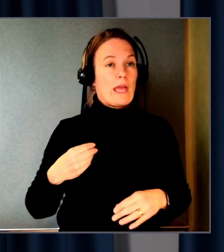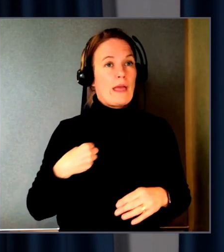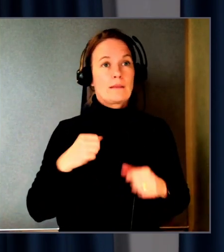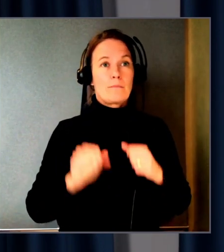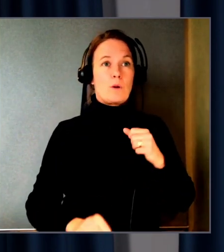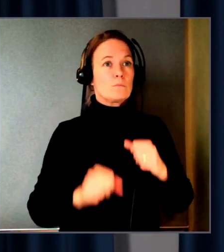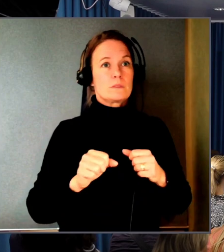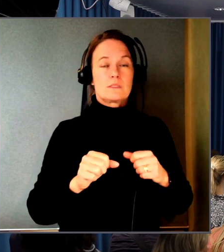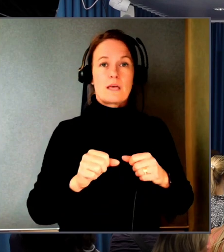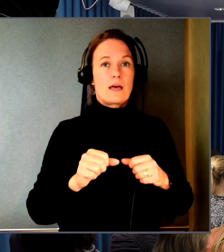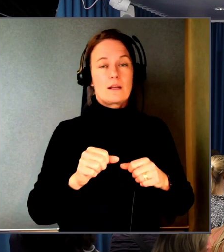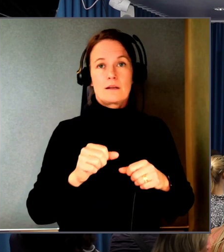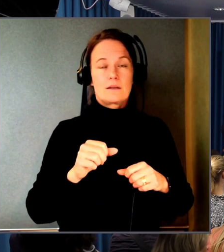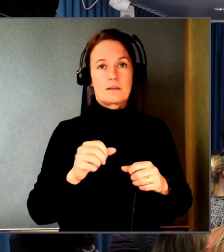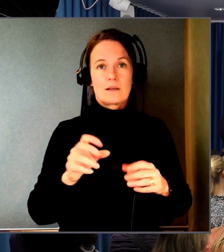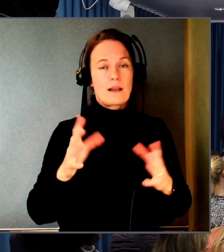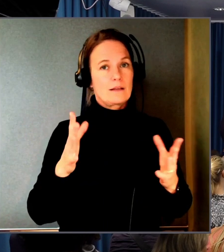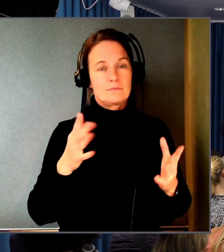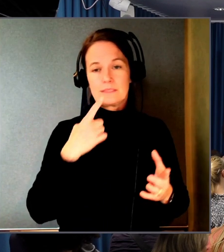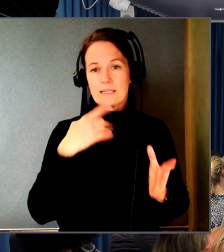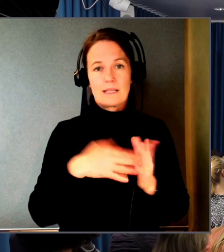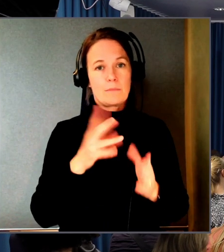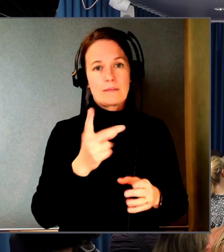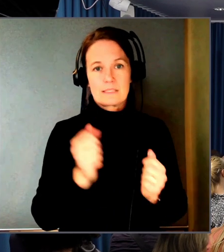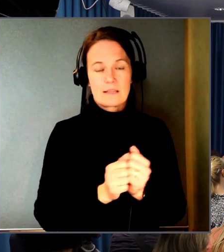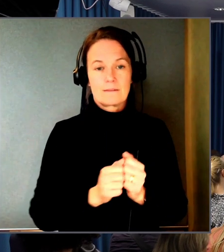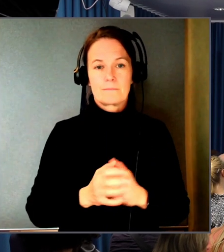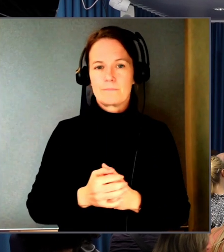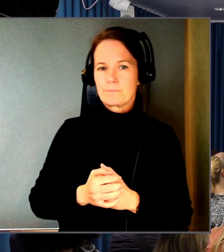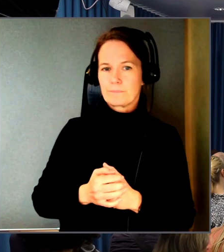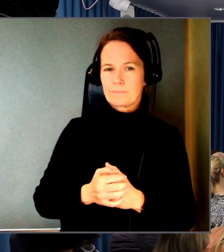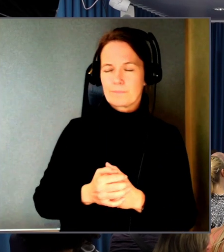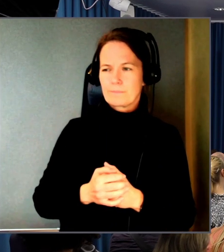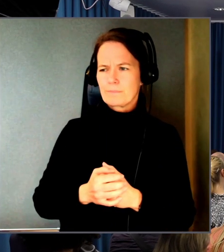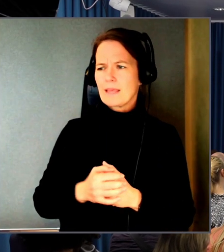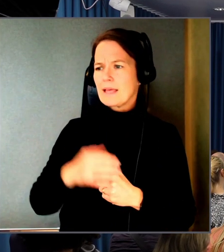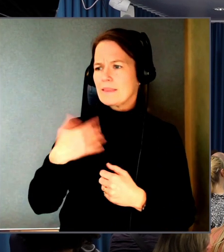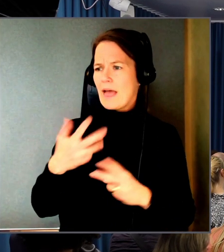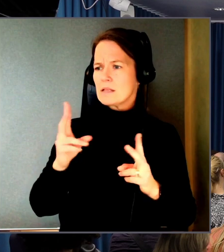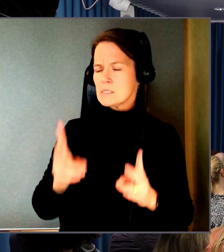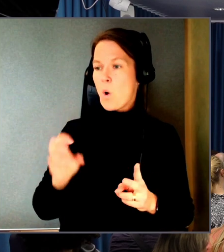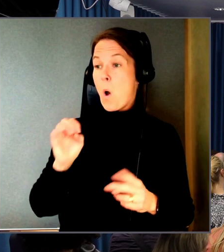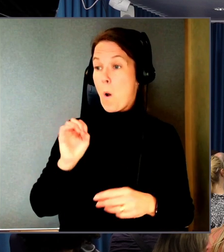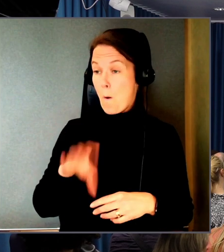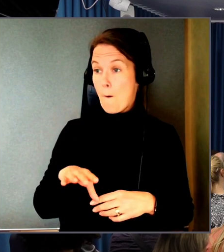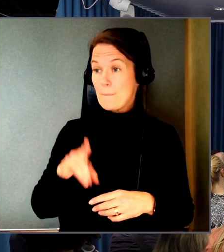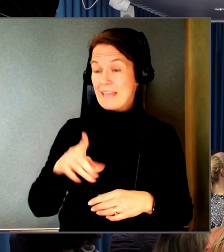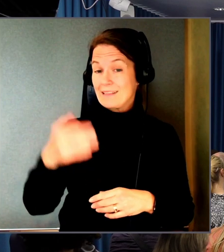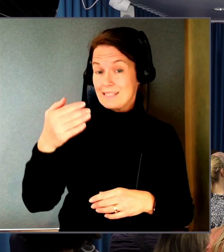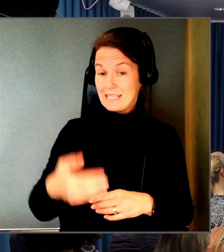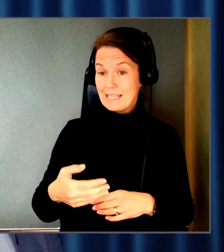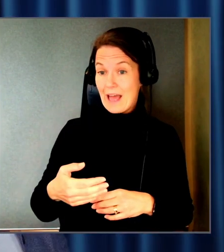annanstans. Men det är nog så att om det är så att den sajten